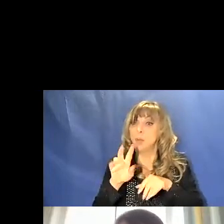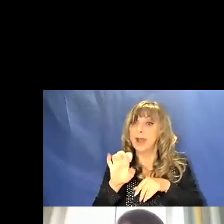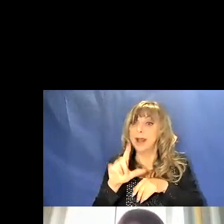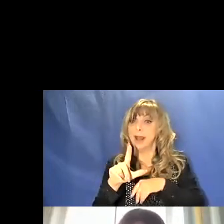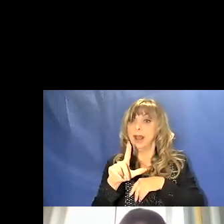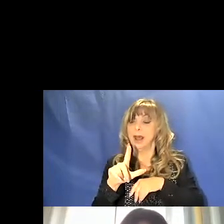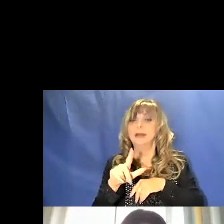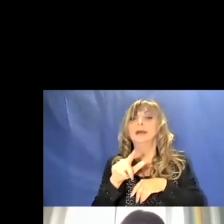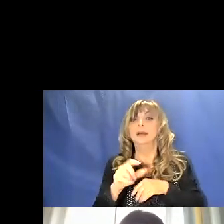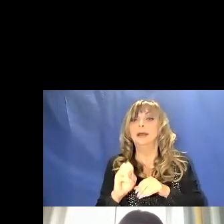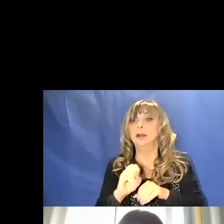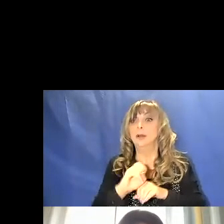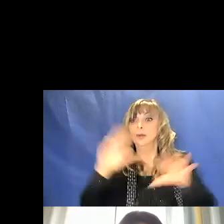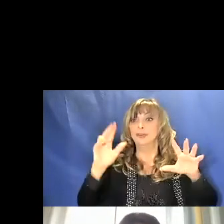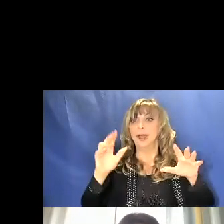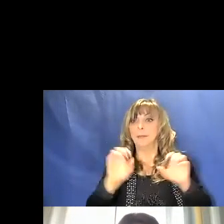fu.